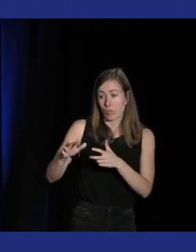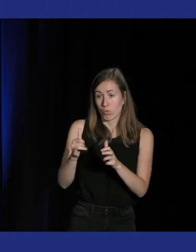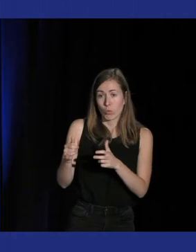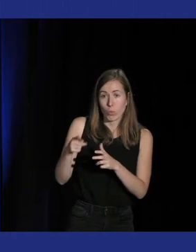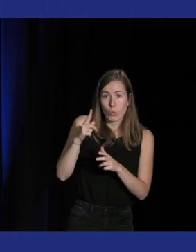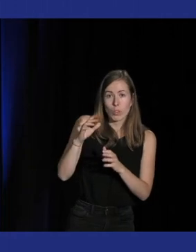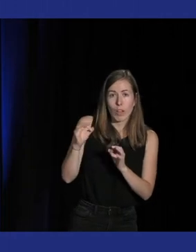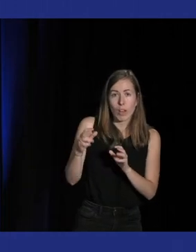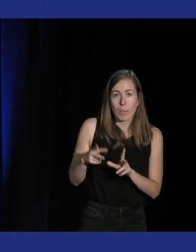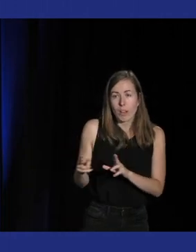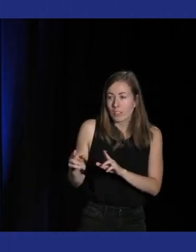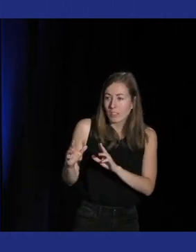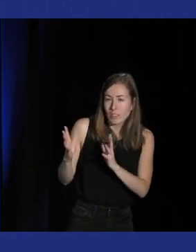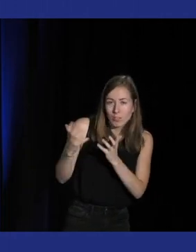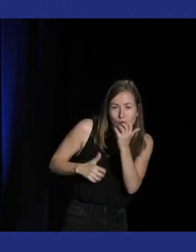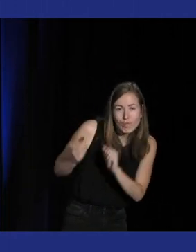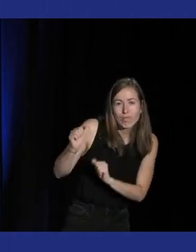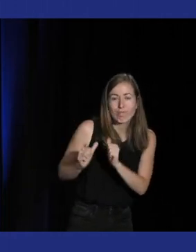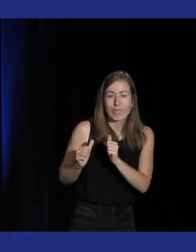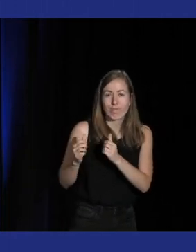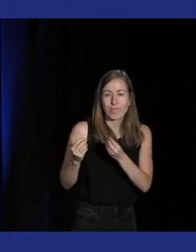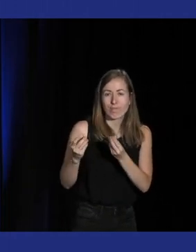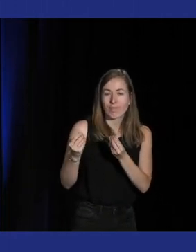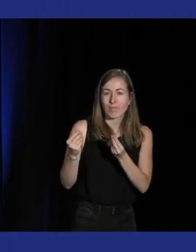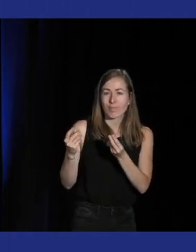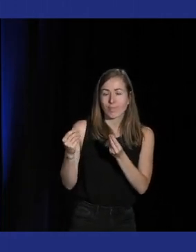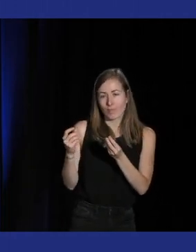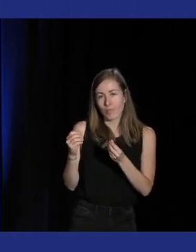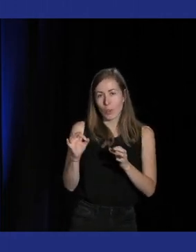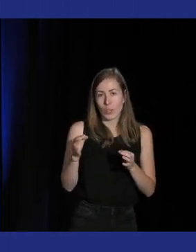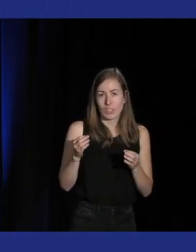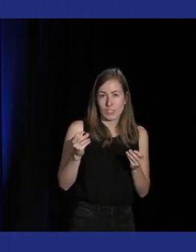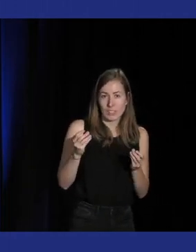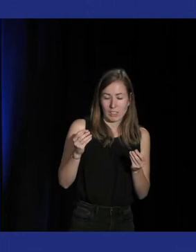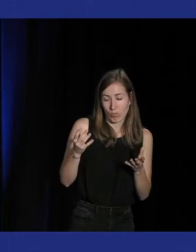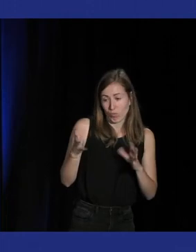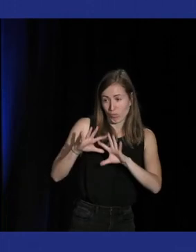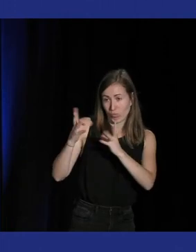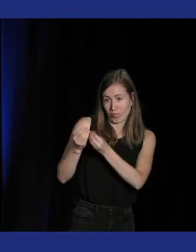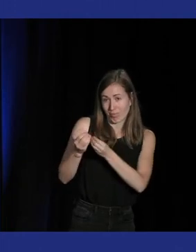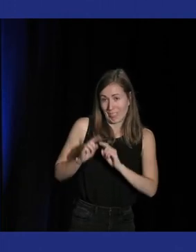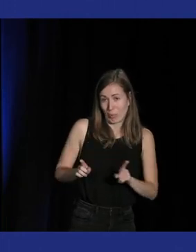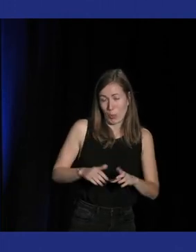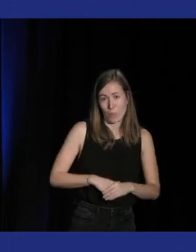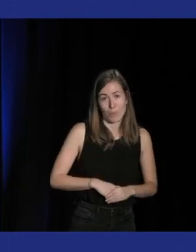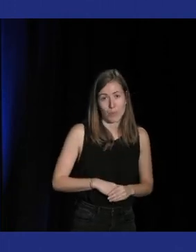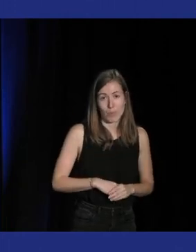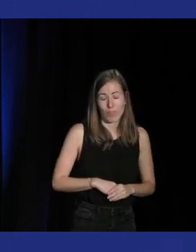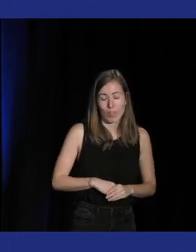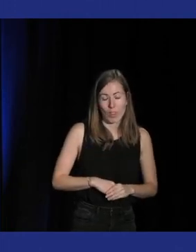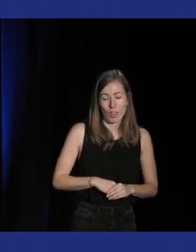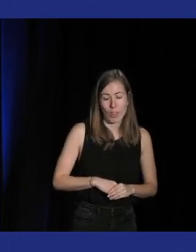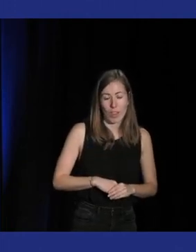et vu que la Wii c'est quand même la console du party game il y peut-être aussi un petit peu ce côté-là de... voilà Justement pour vous est que ce